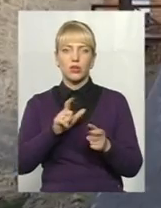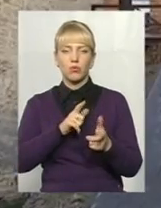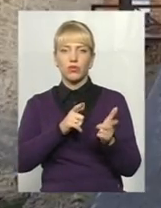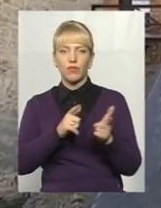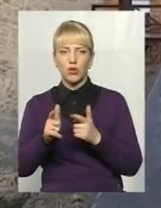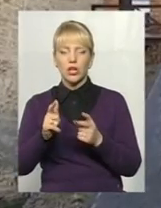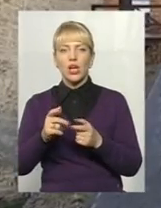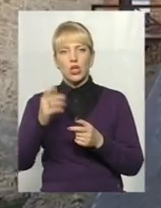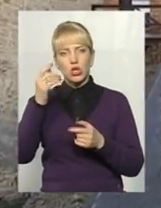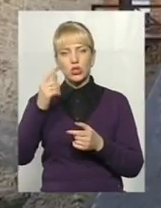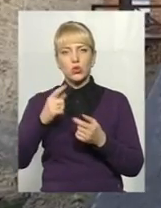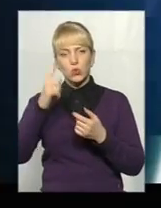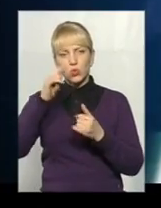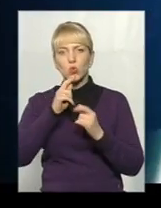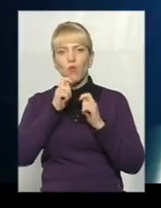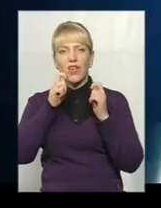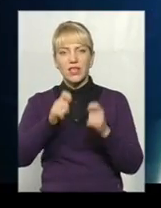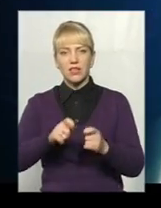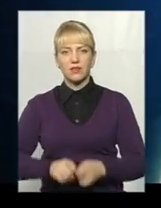сувенір на згадку про фестиваль.